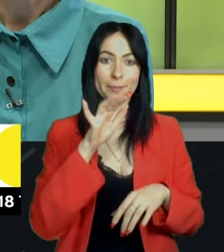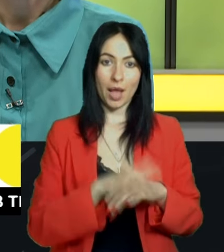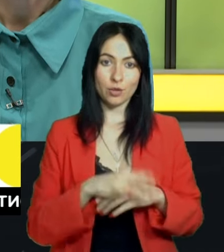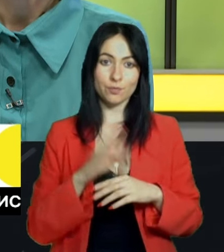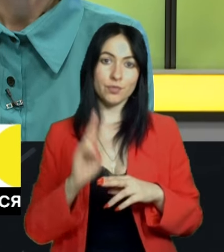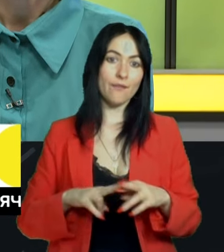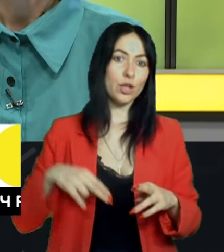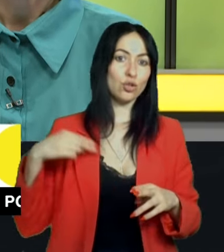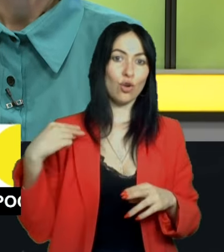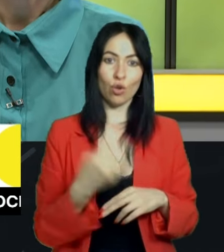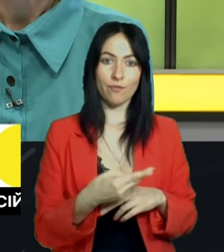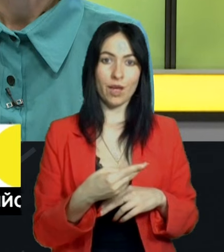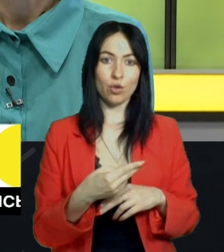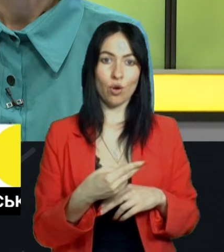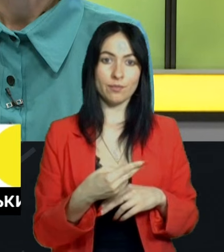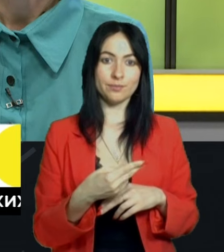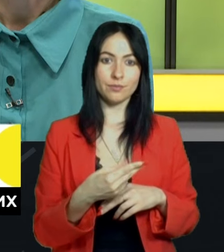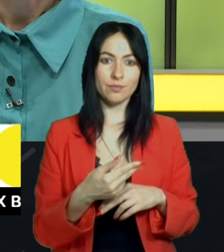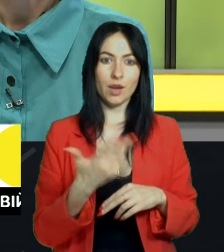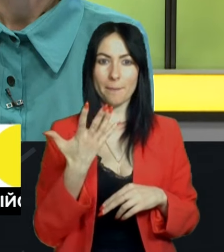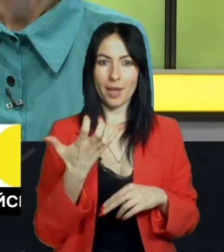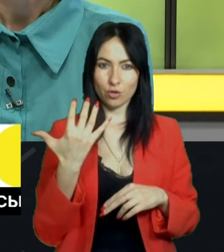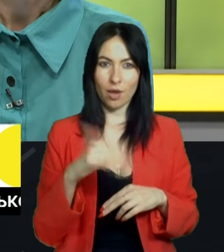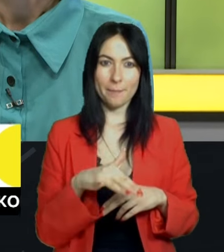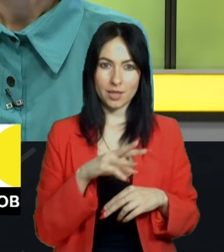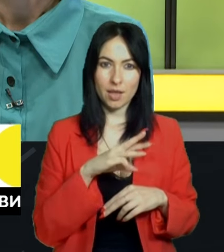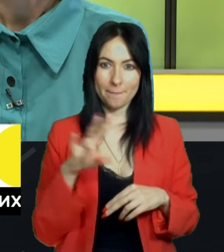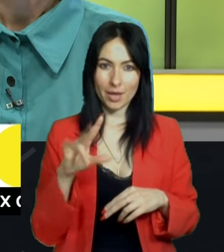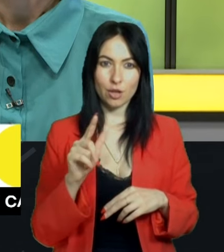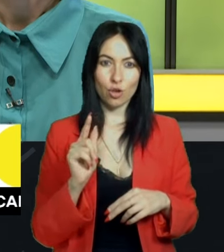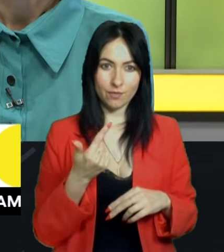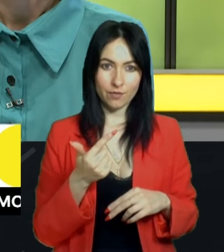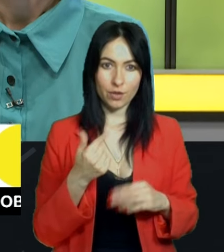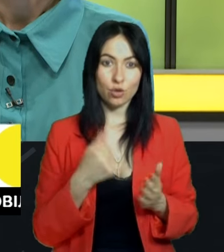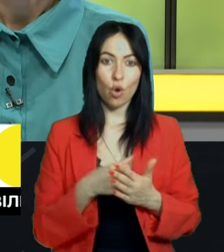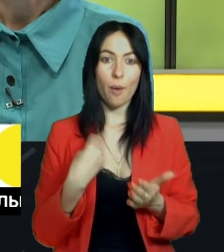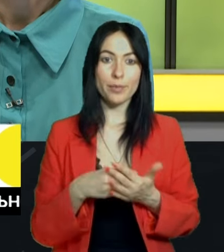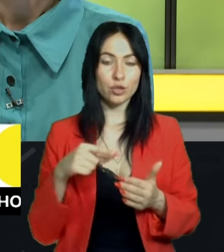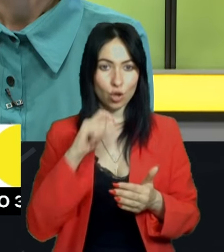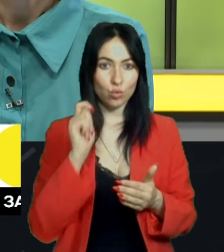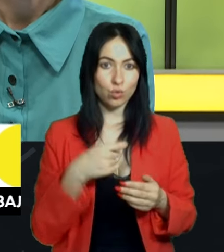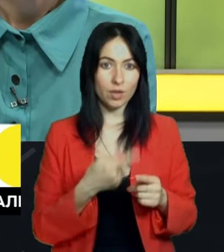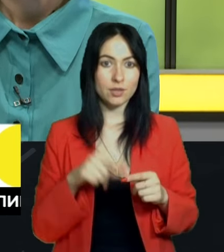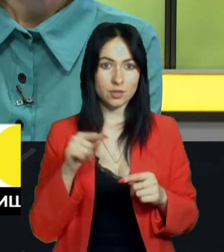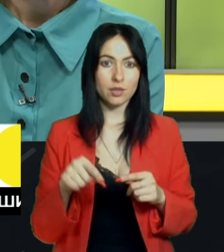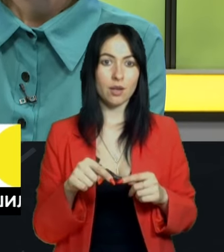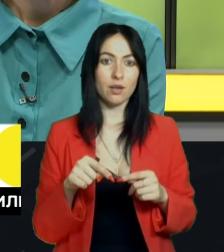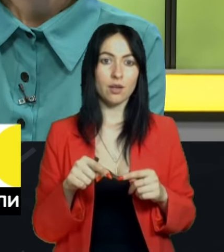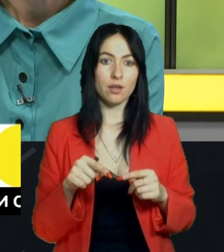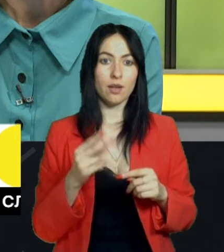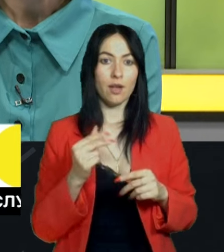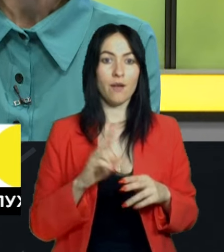550 млн грн до бюджету України, це пройшло безпосередньо відшкодування.